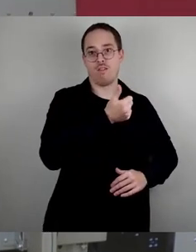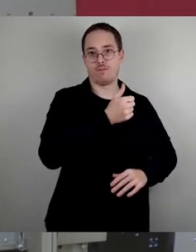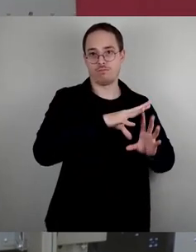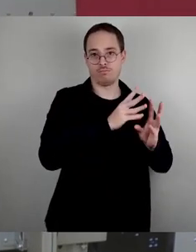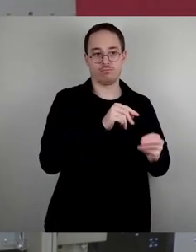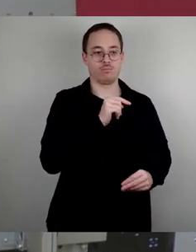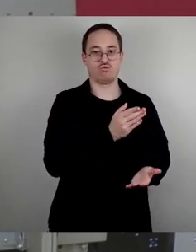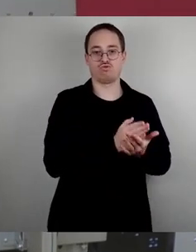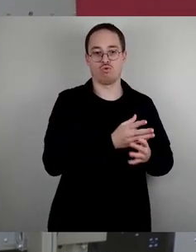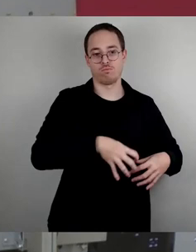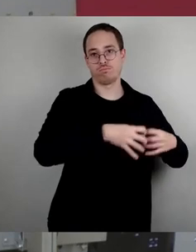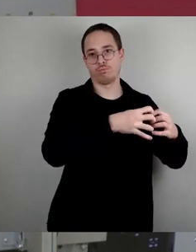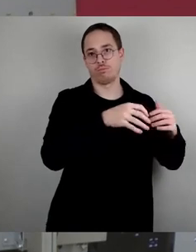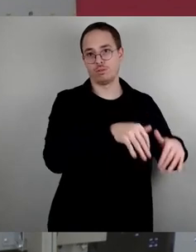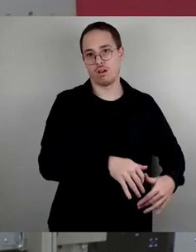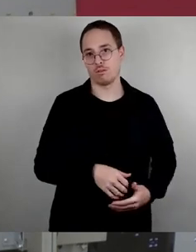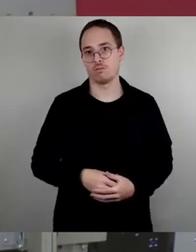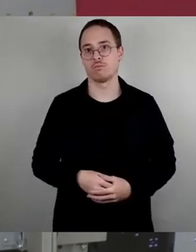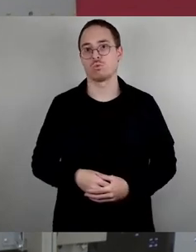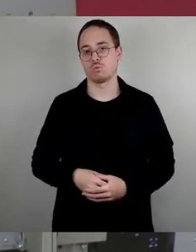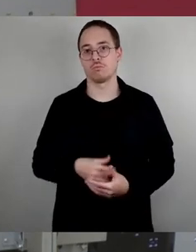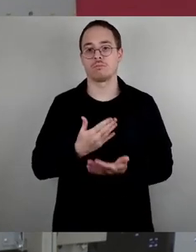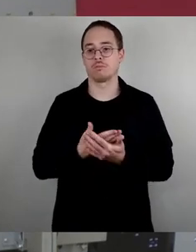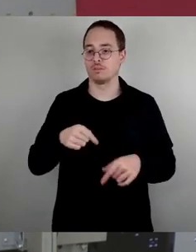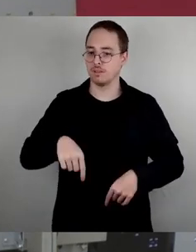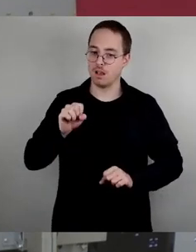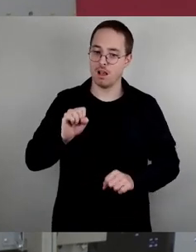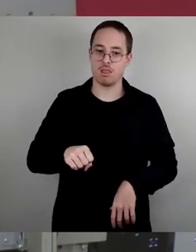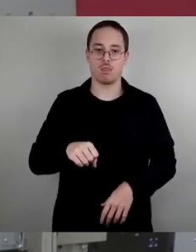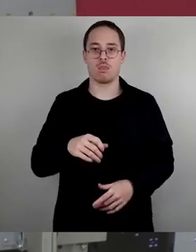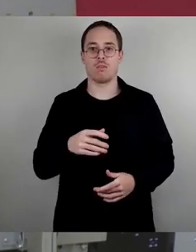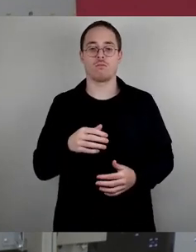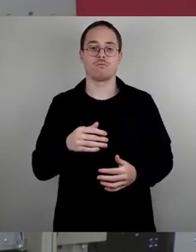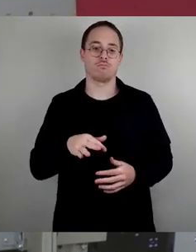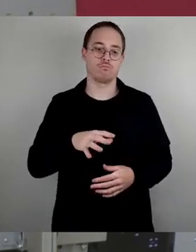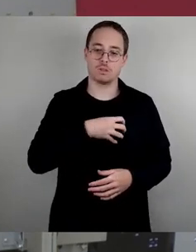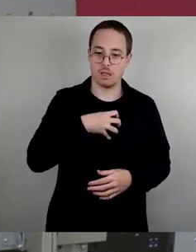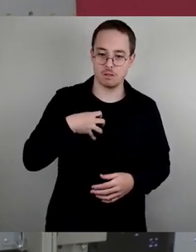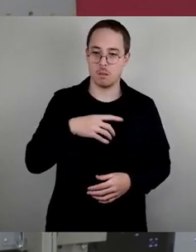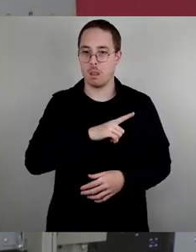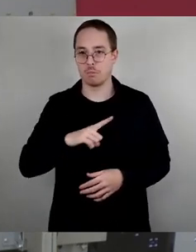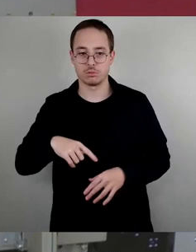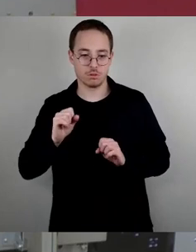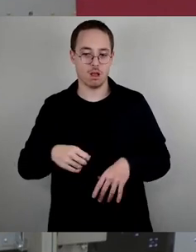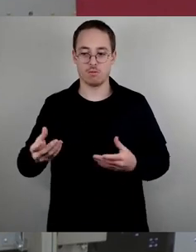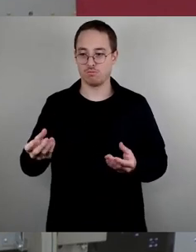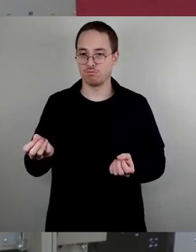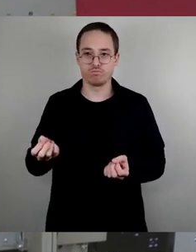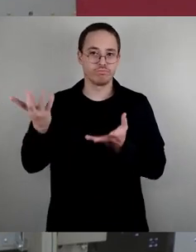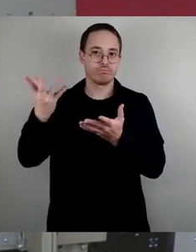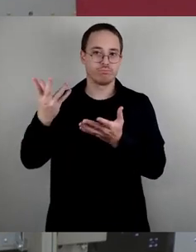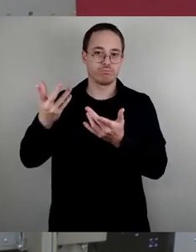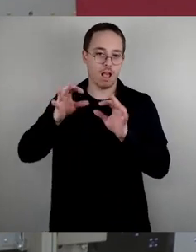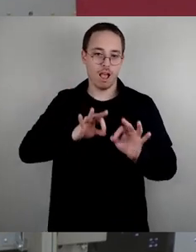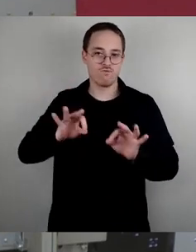einführen. Und natürlich muss der Stadtteil die beschließen. Und genau deswegen ist es gut, dass die SPD hier diesen Antrag auch vor der Kommunalwahl eingebracht hat,